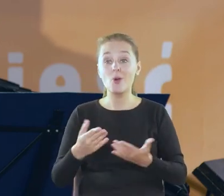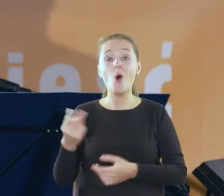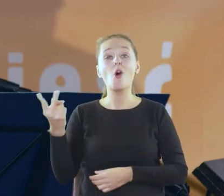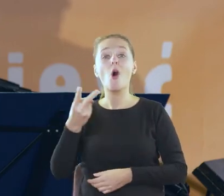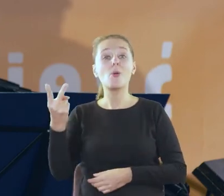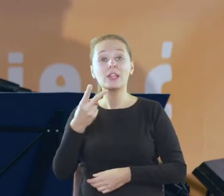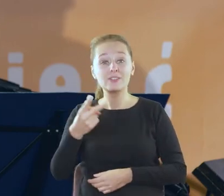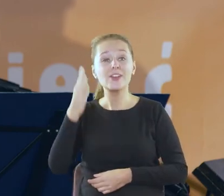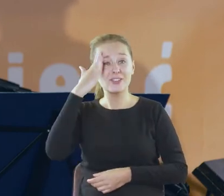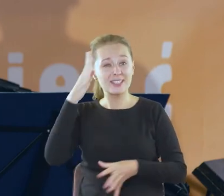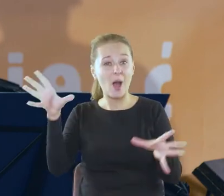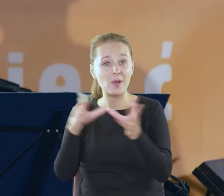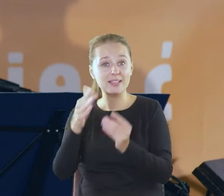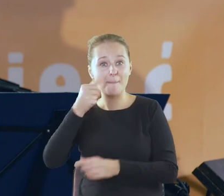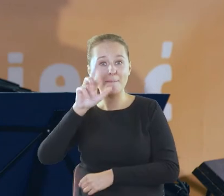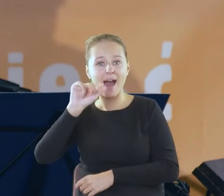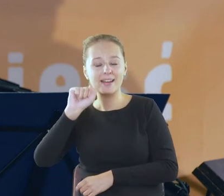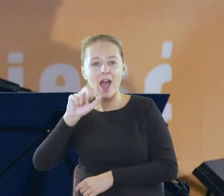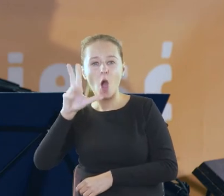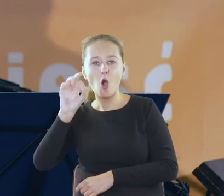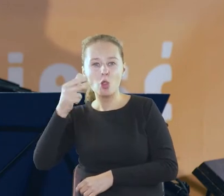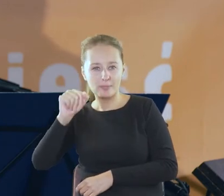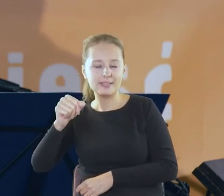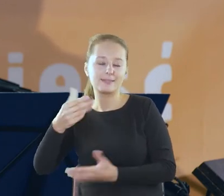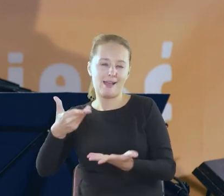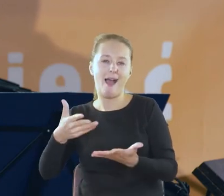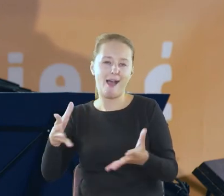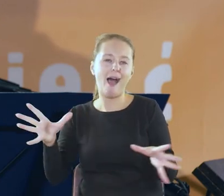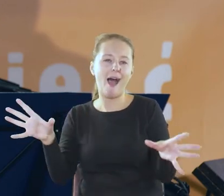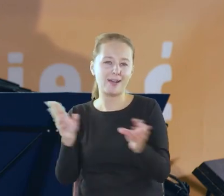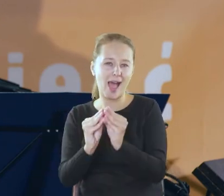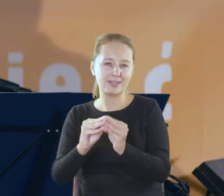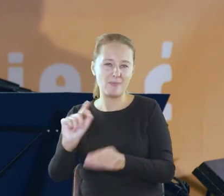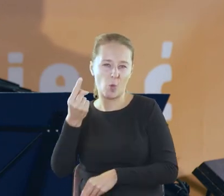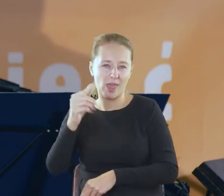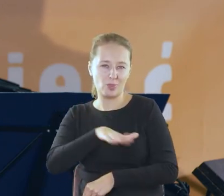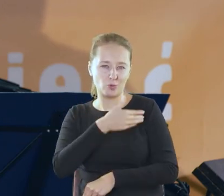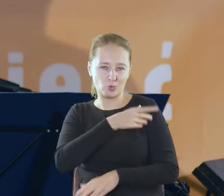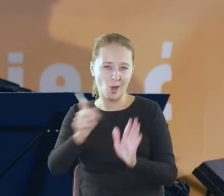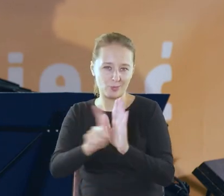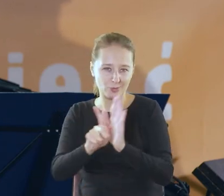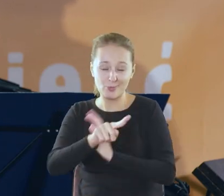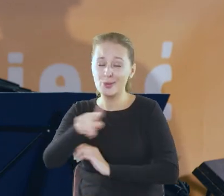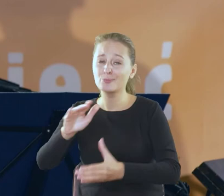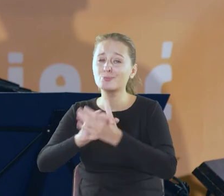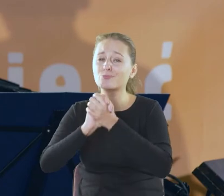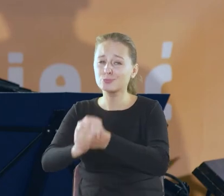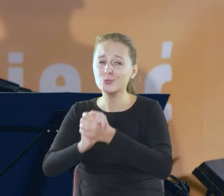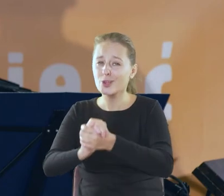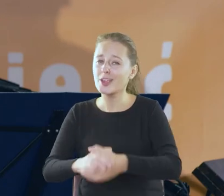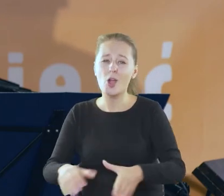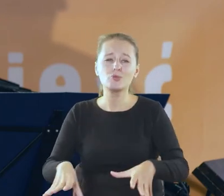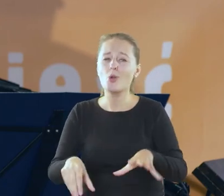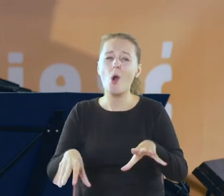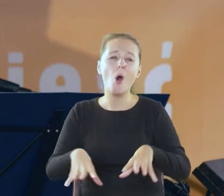z Konopnicką to nie jest wielka niespodzianka prawda chodziły w końcu do jednej szkoły i ich przyjaźń datowała się od wczesnej